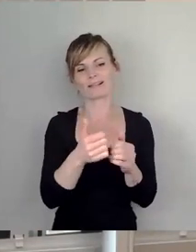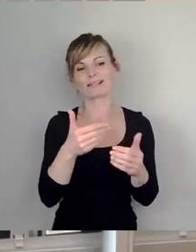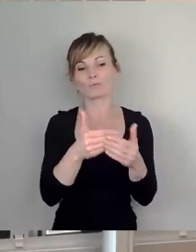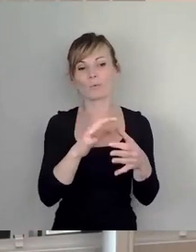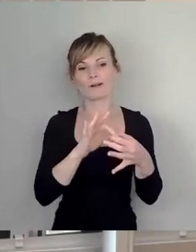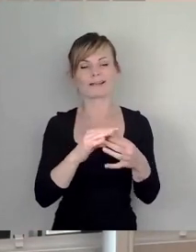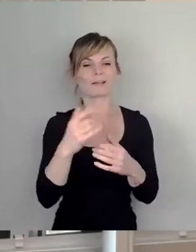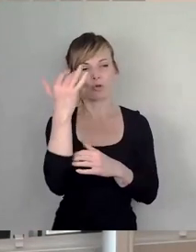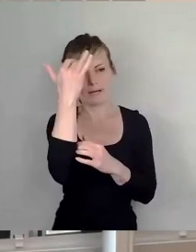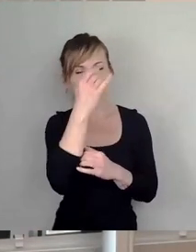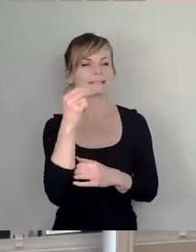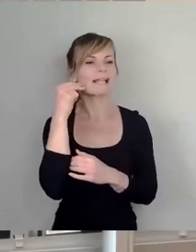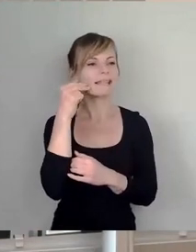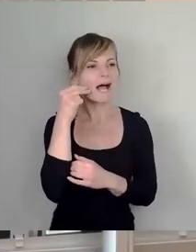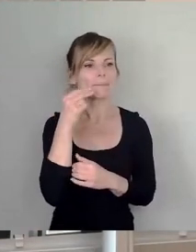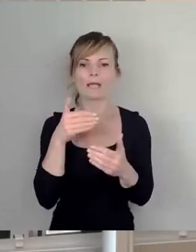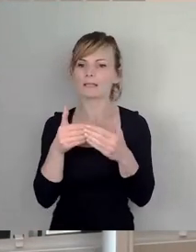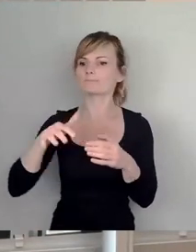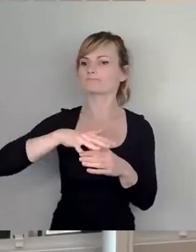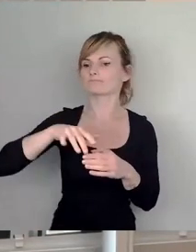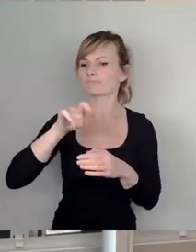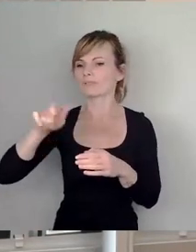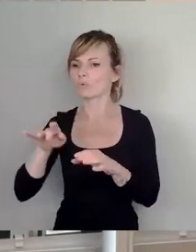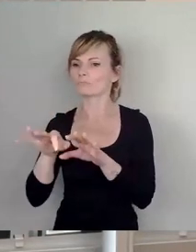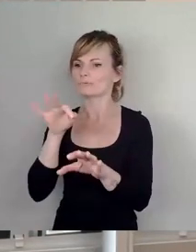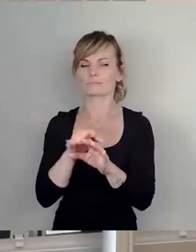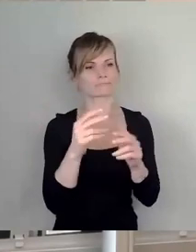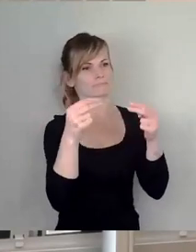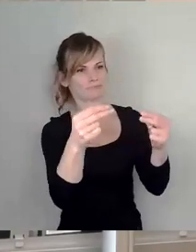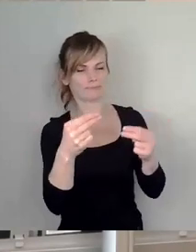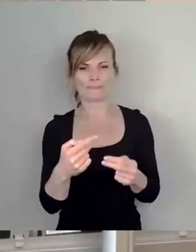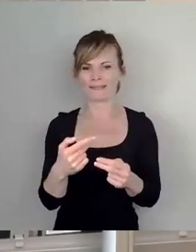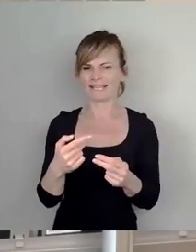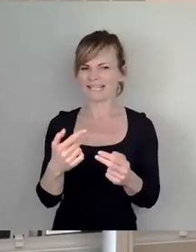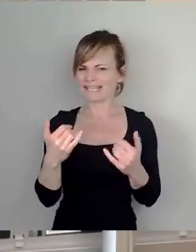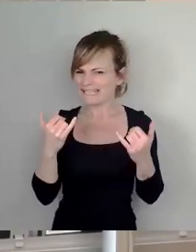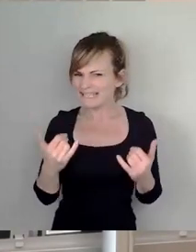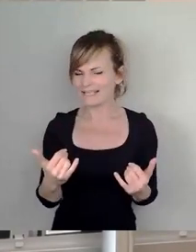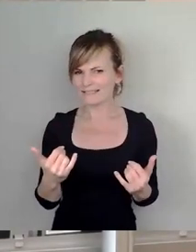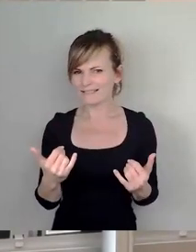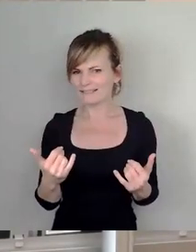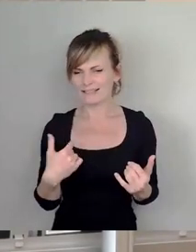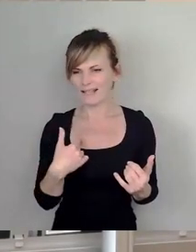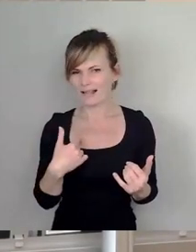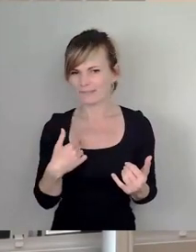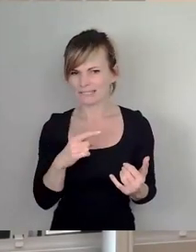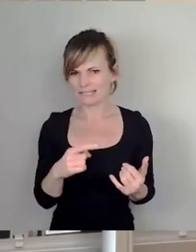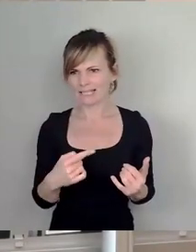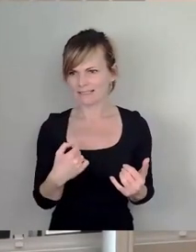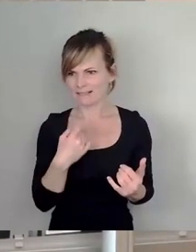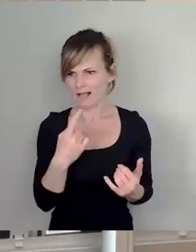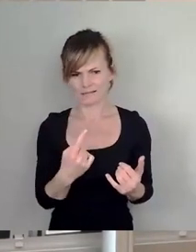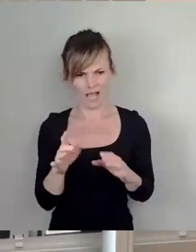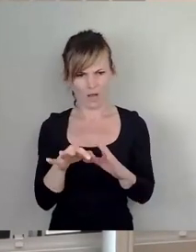bin eigentlich nicht gewillt, und in diesem Fall bin ich nicht gewillt, hier irgendwie eine Ausnahme zu machen,